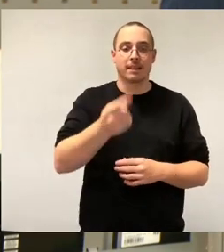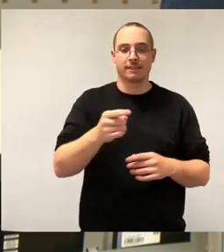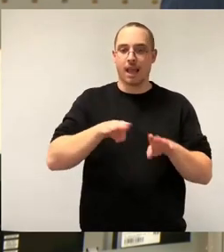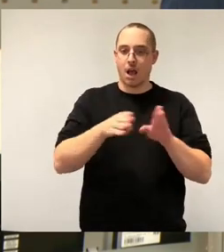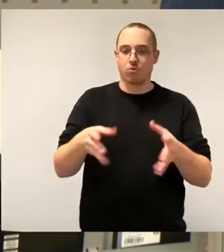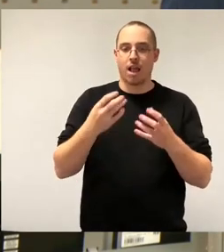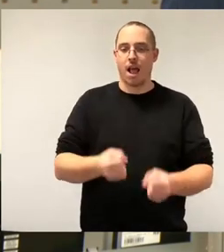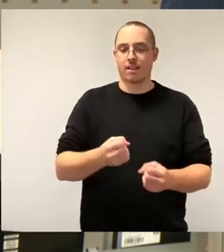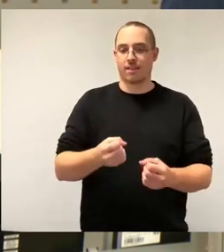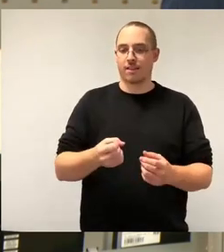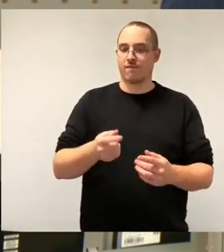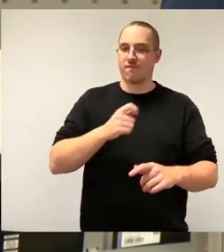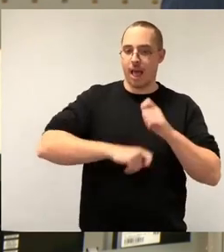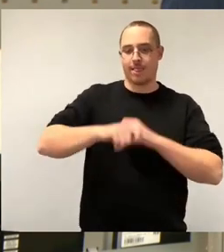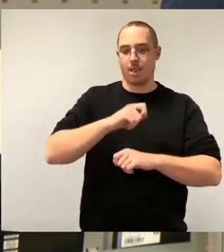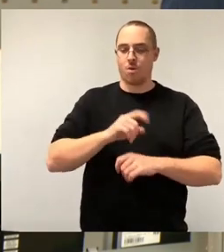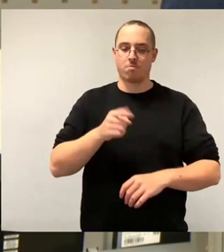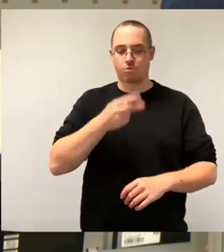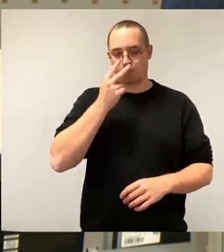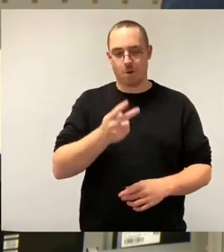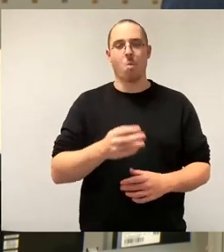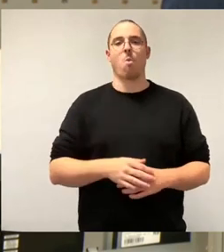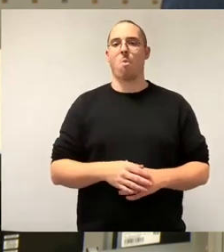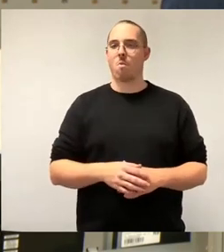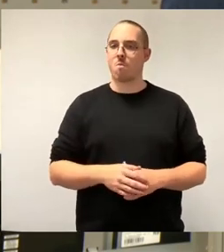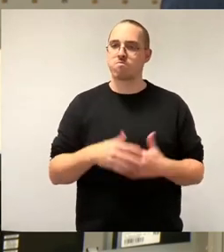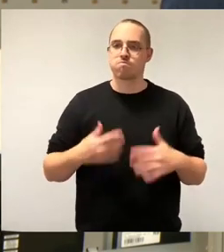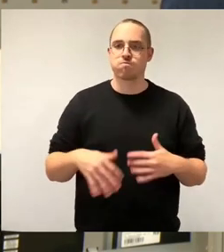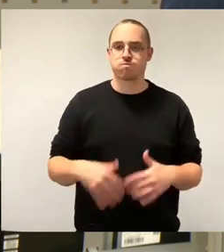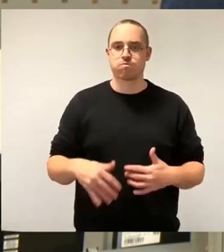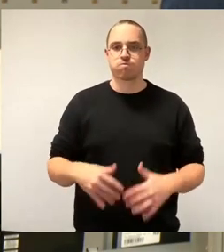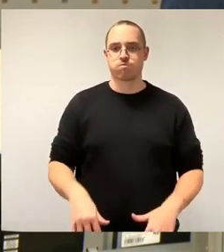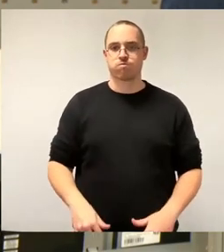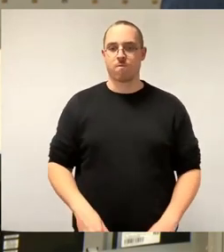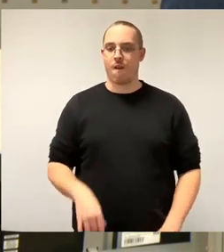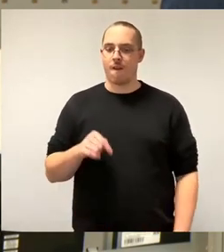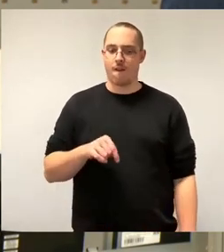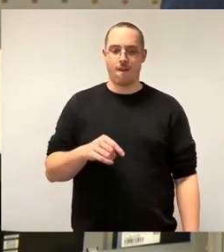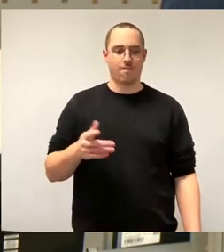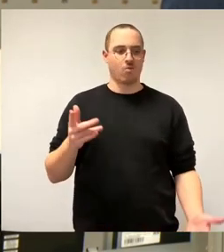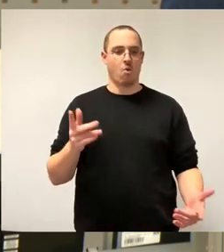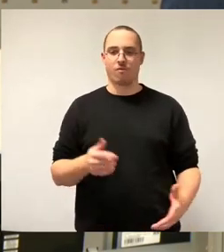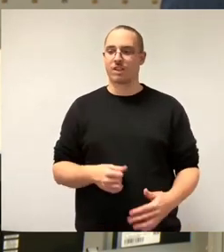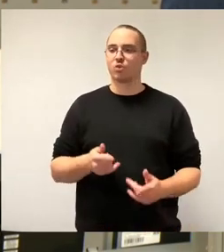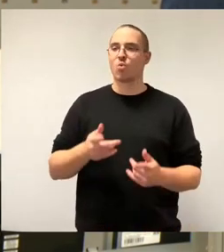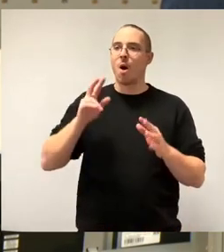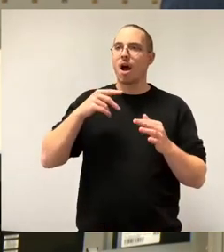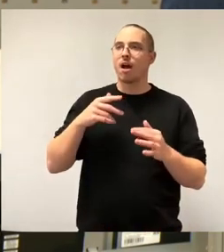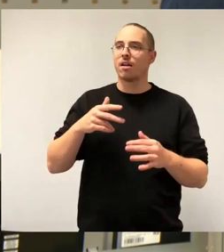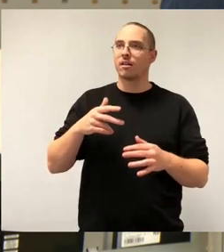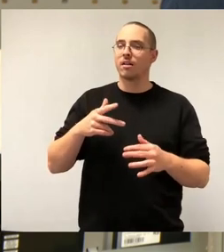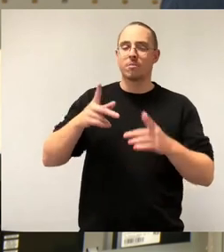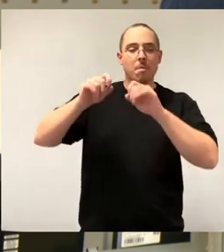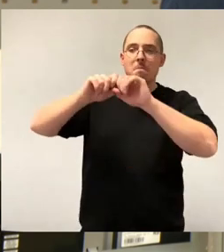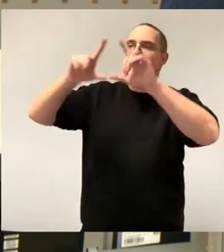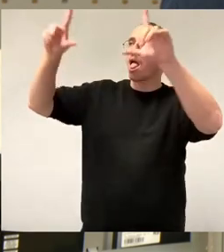wundert es mich schon sehr, was hier zum Teil für Scheinbilder aufgebaut werden, warum denn jetzt plötzlich